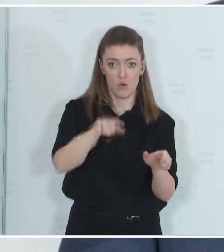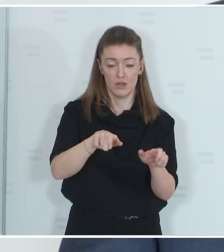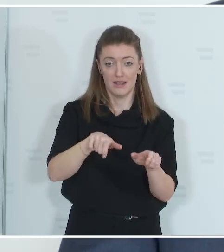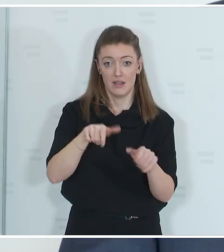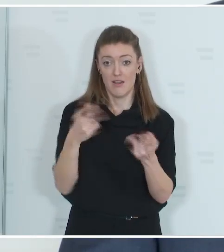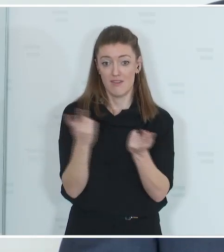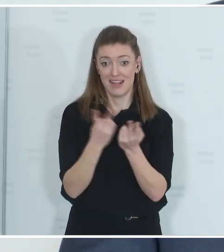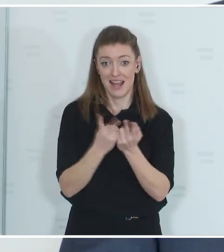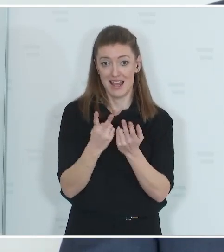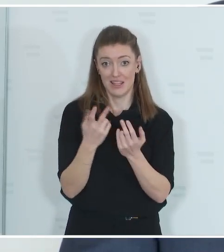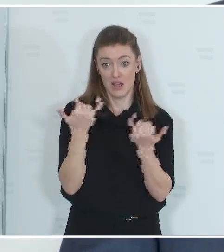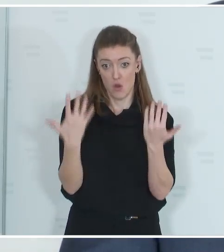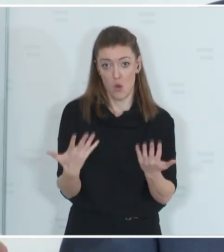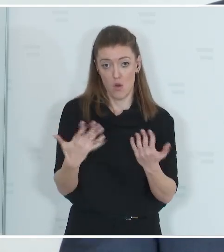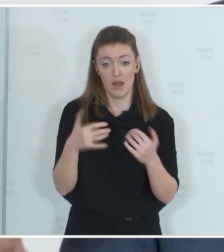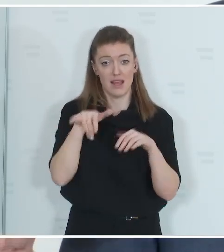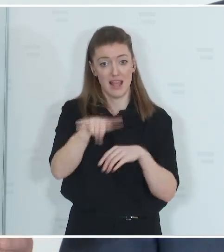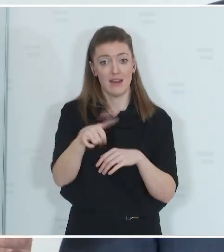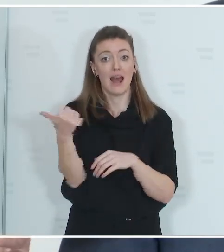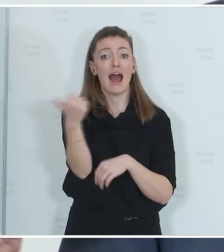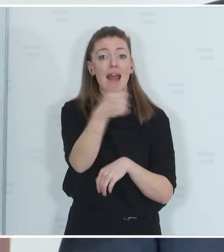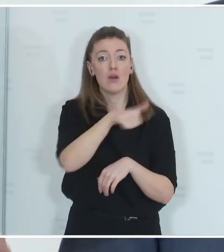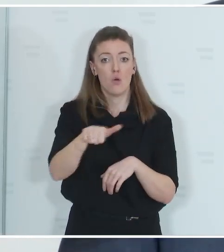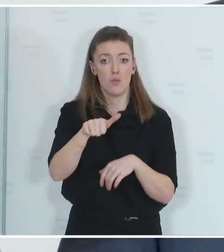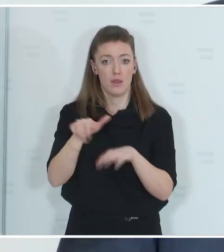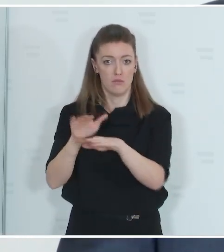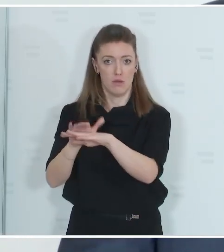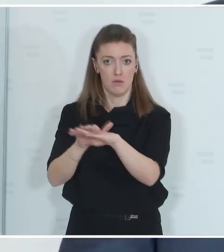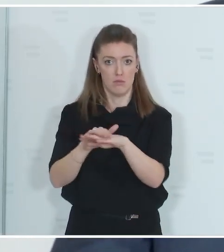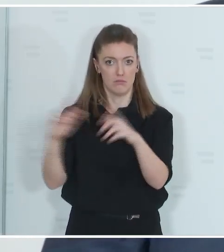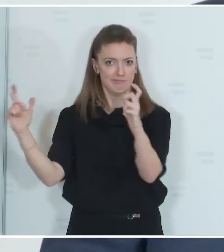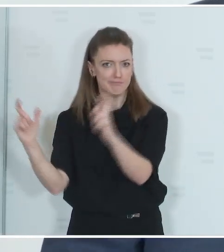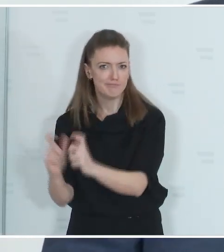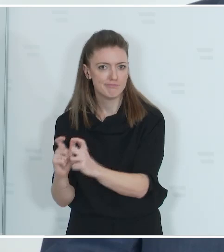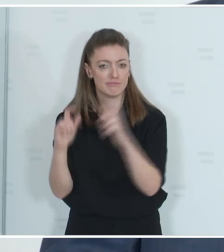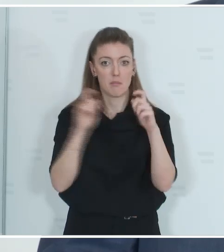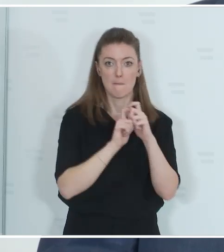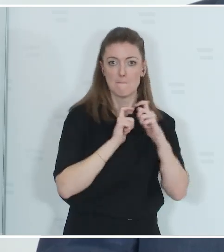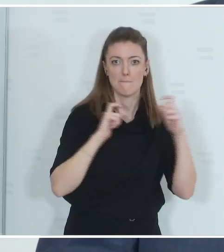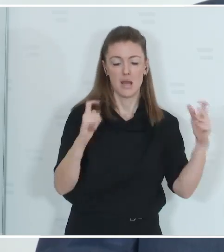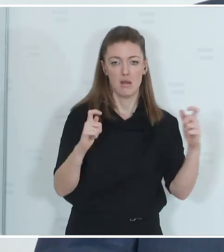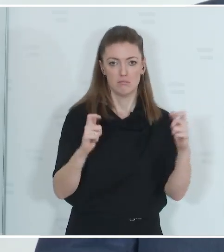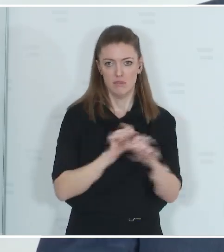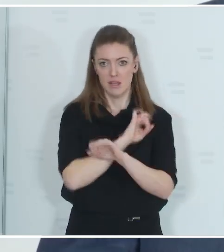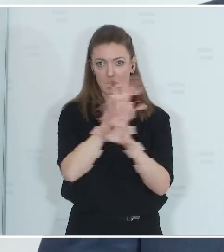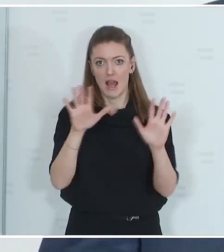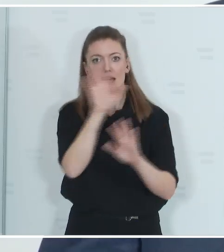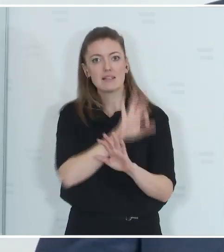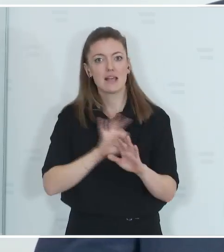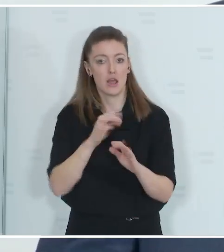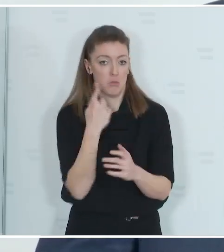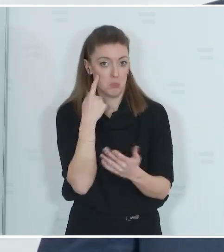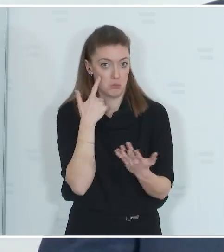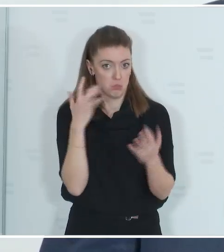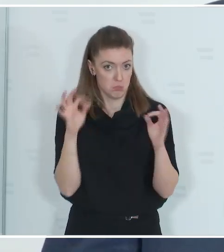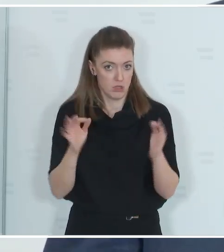100 Aufgriffe. Das ist klares Zeichen dafür, dass wir offensichtlich in der richtigen Richtung unterwegs